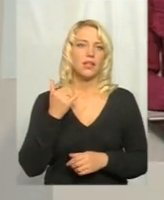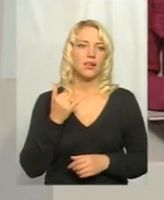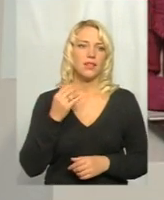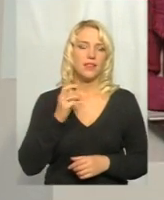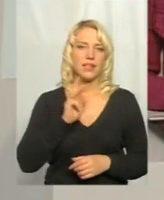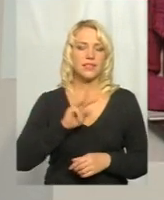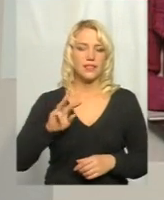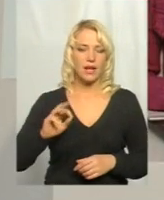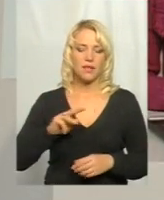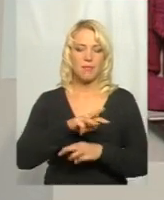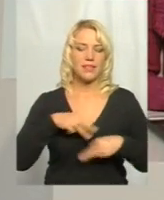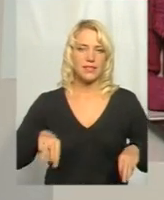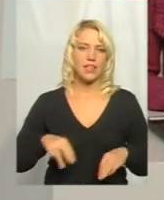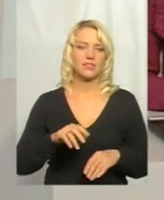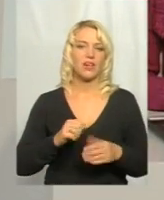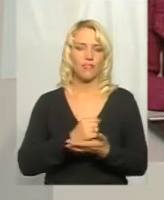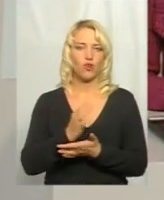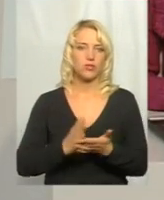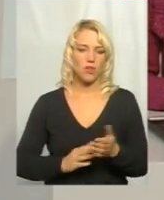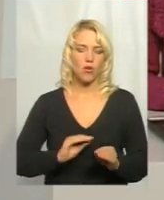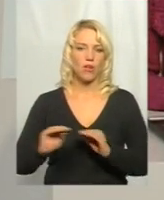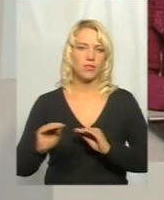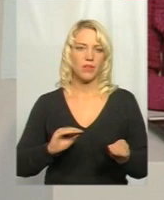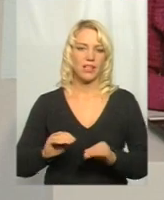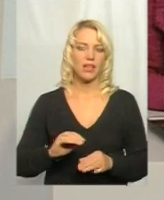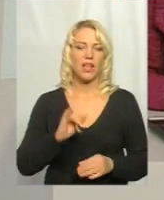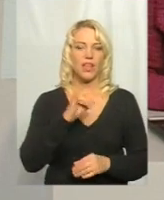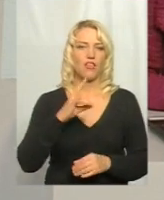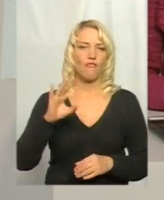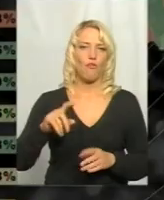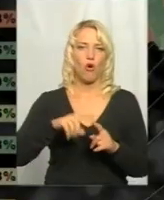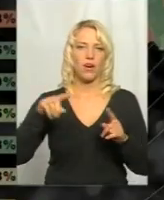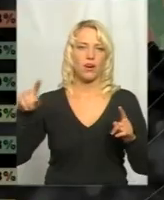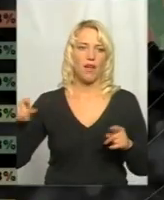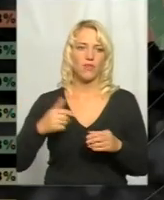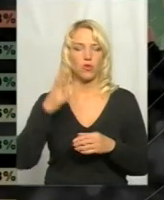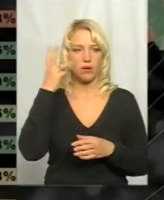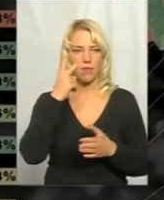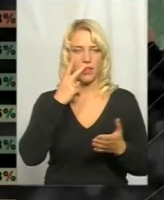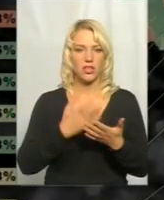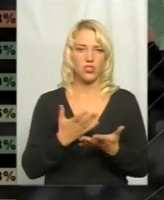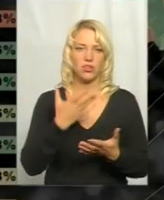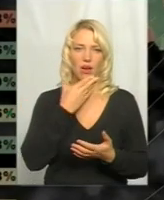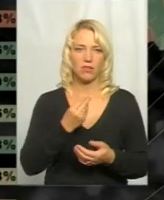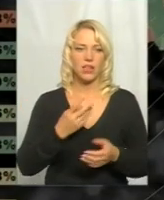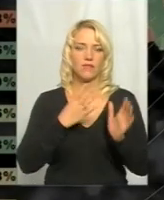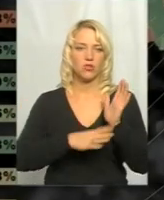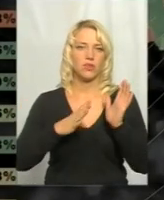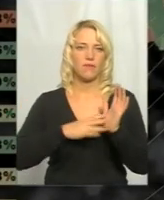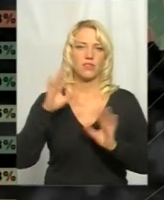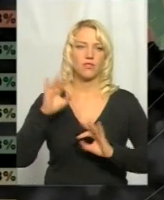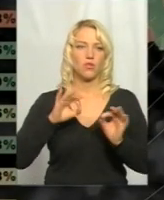Міністерства інфраструктури розмістили інфографіку, де Хмельниччина у вигідному світлі з 99%